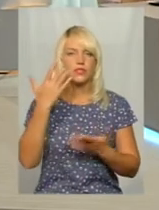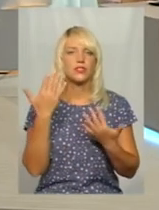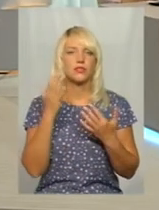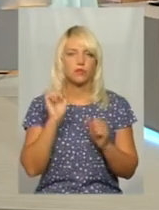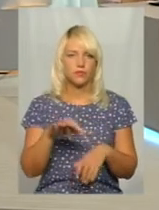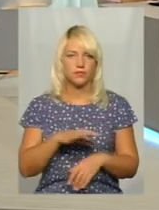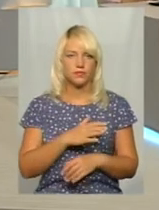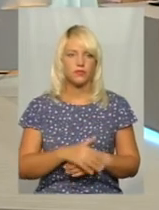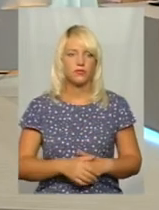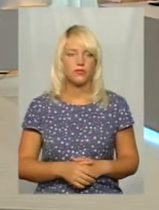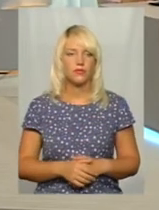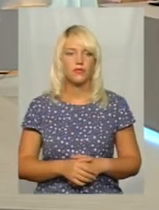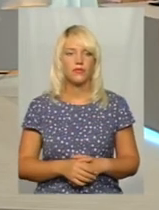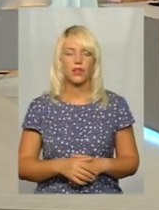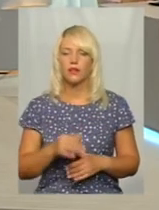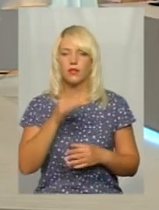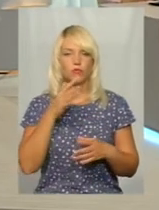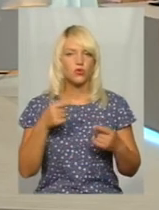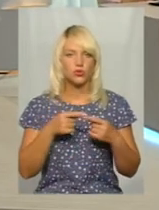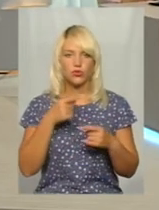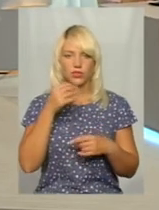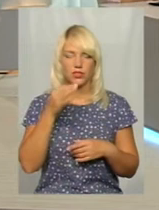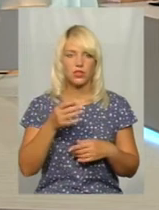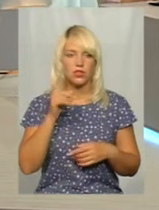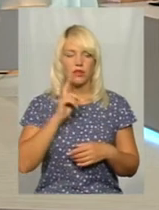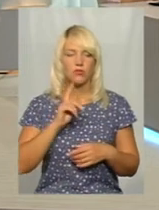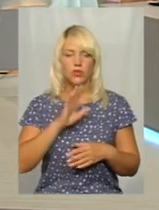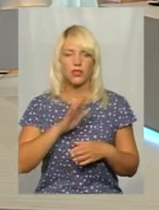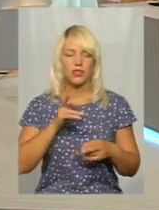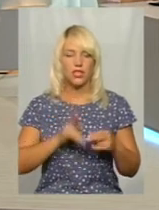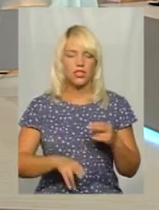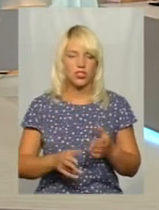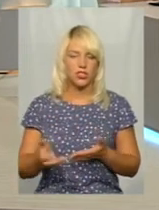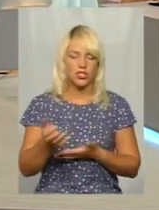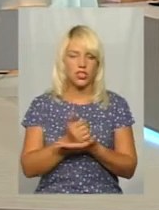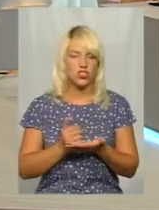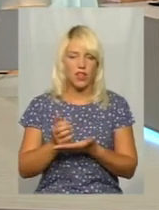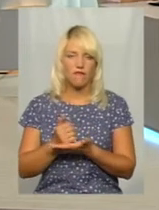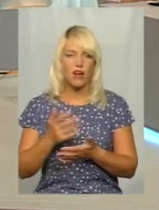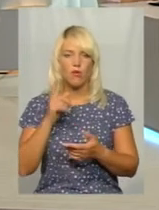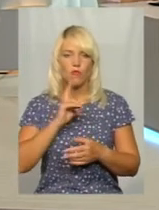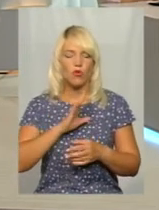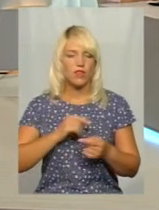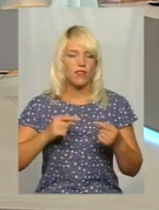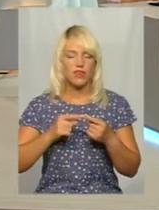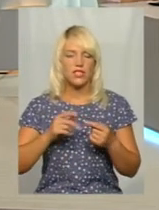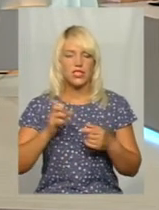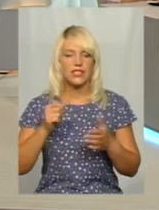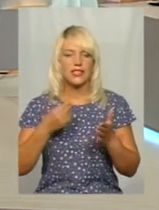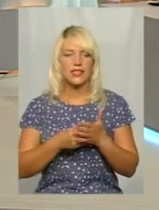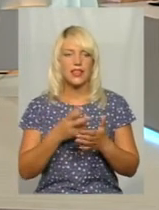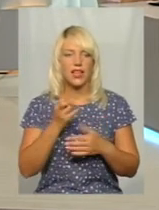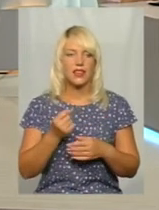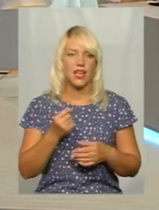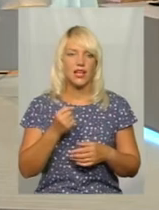розмірах? Ну, ще не можу сказати, поки не закінчилися жнива, поки не визначилися з ціною на зерно, не